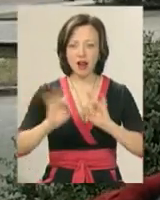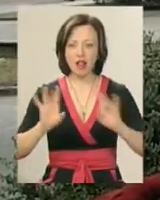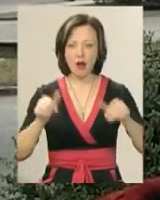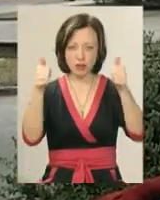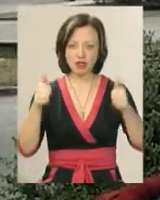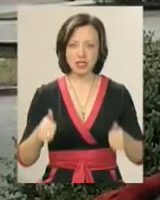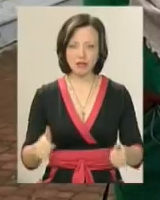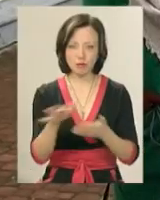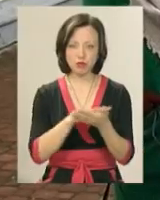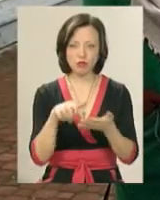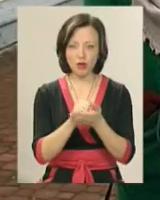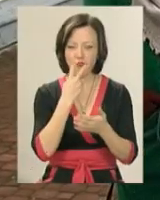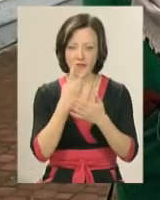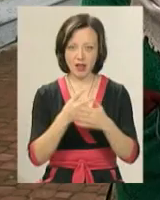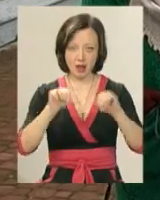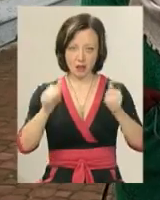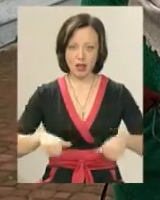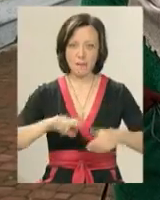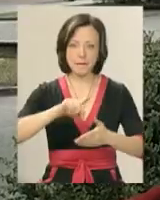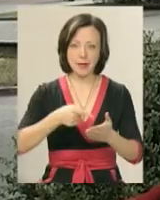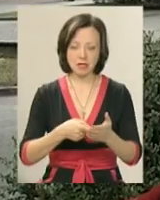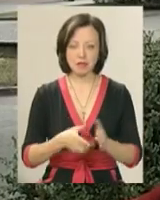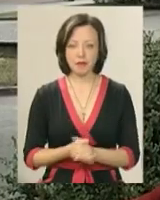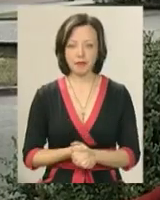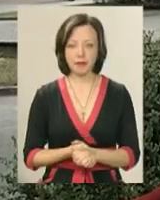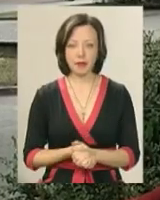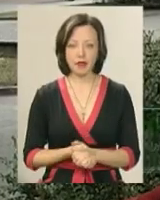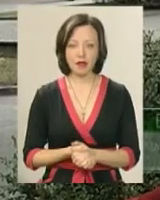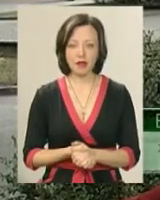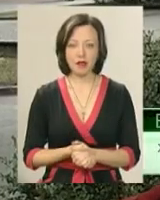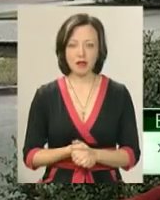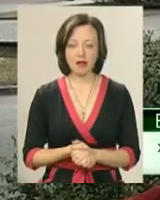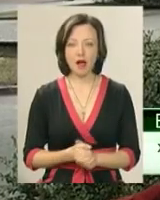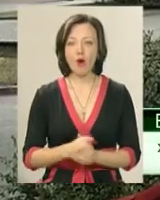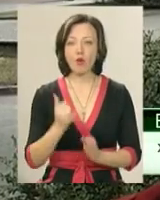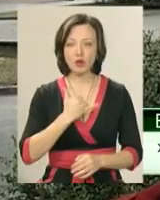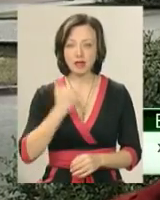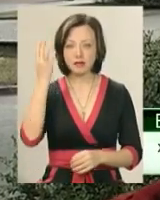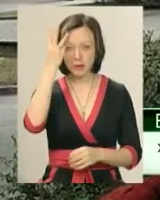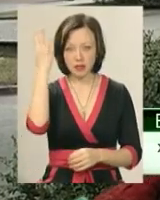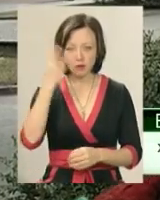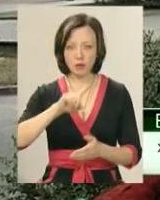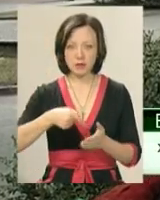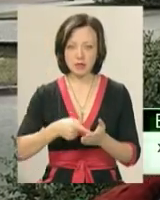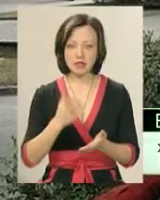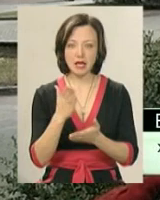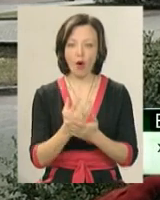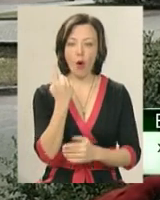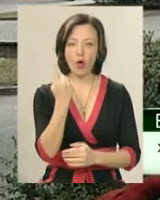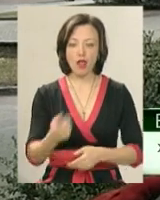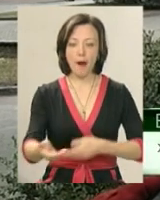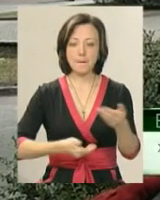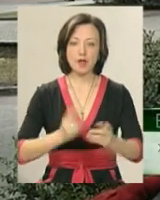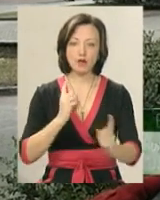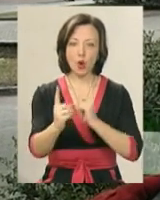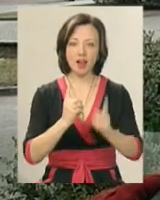псує зовнішній вигляд міста. До того ж відвількає увагу. У нас є в місті Хмельницькому одна пішохідна вулиця, яка просто